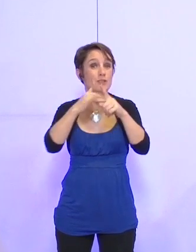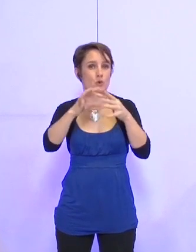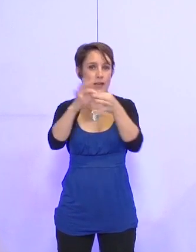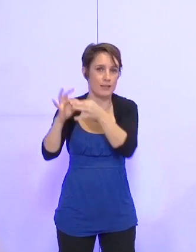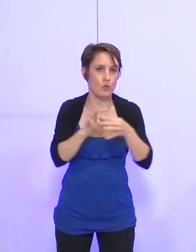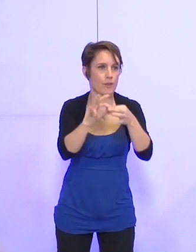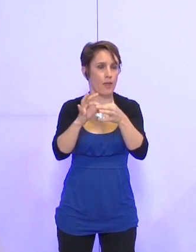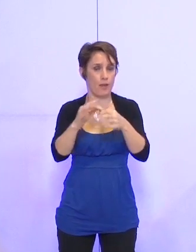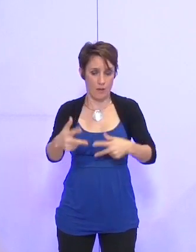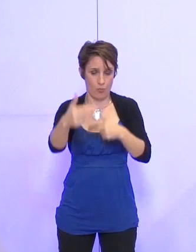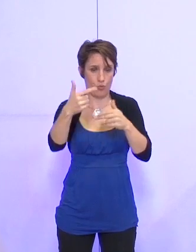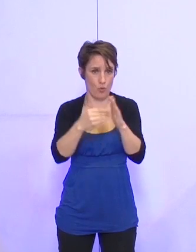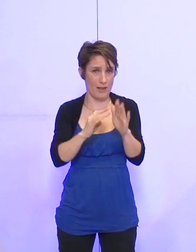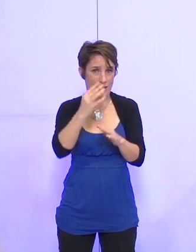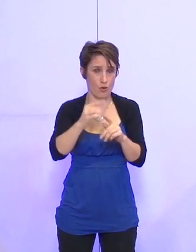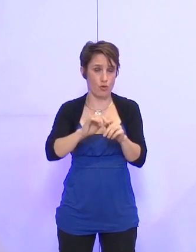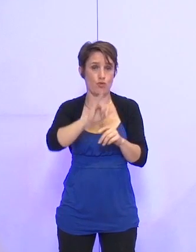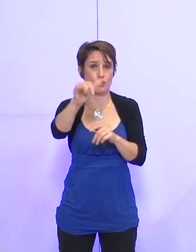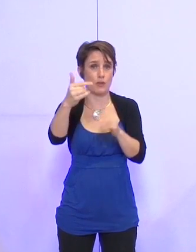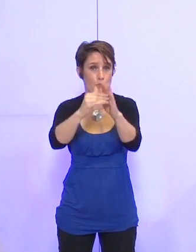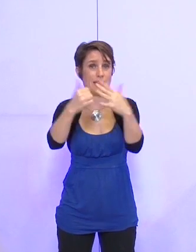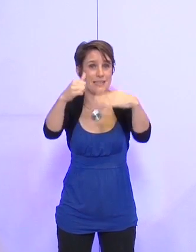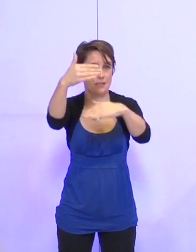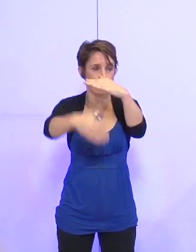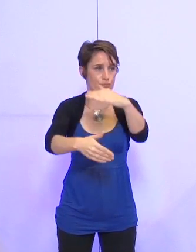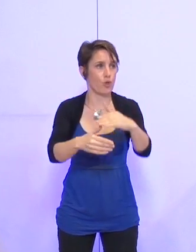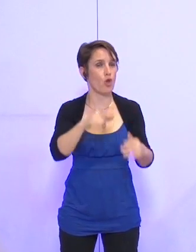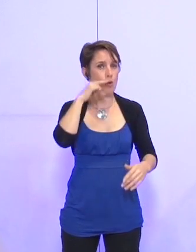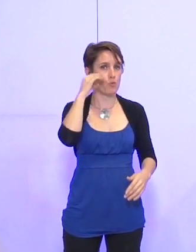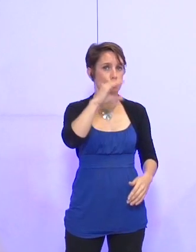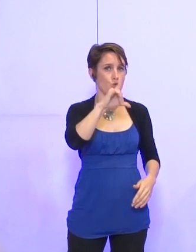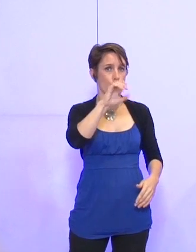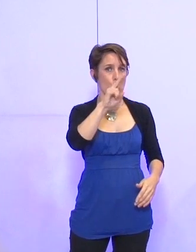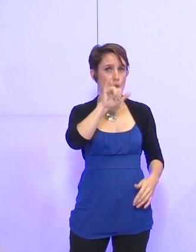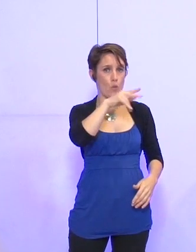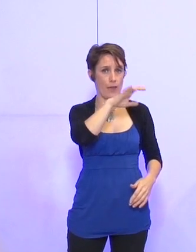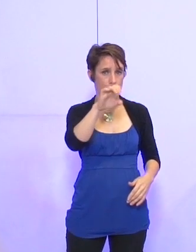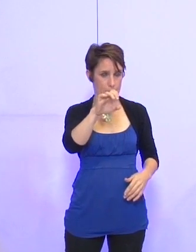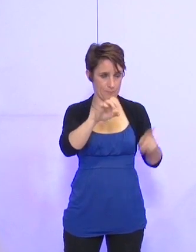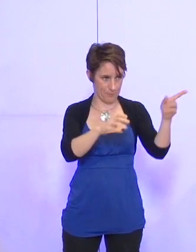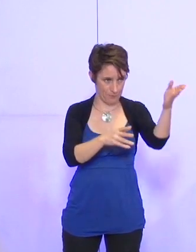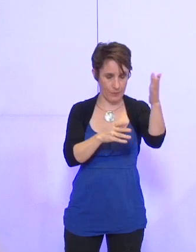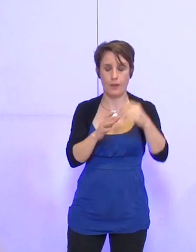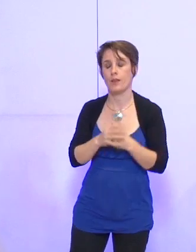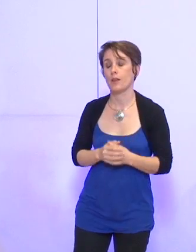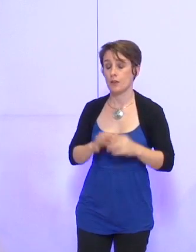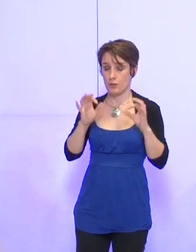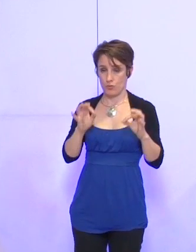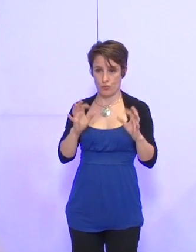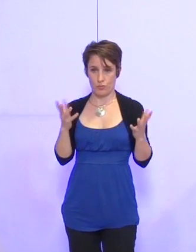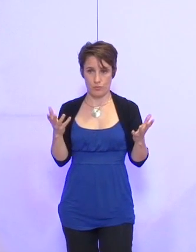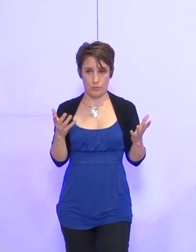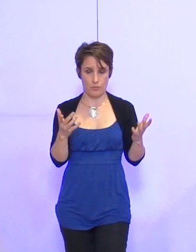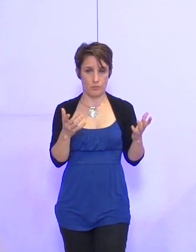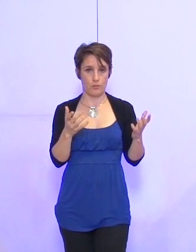-2016. Monsieur Cloer. Monsieur le maire, chers collègues, l'investissement et l'implication des acteurs locaux et de